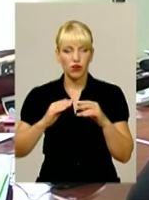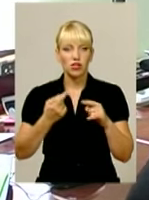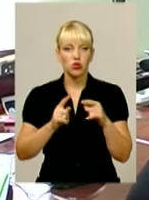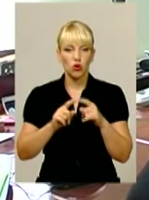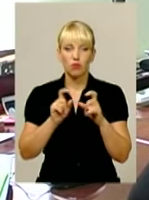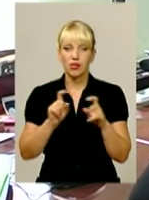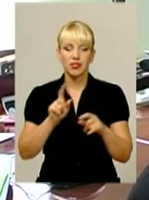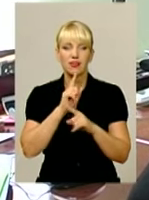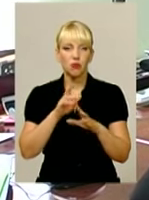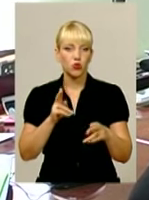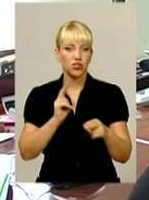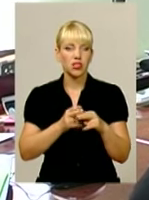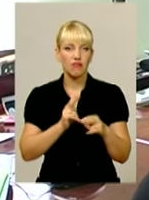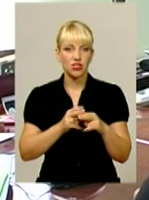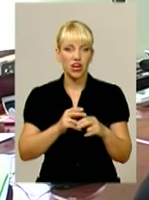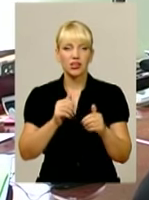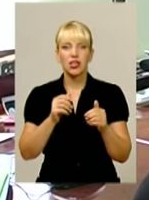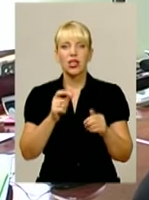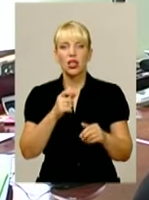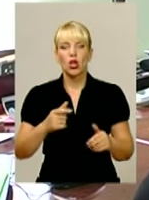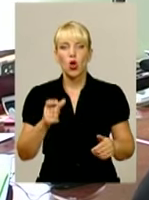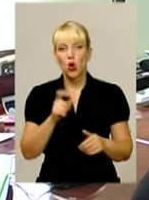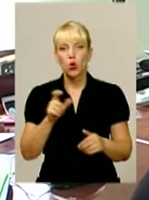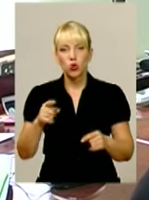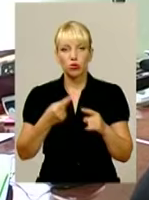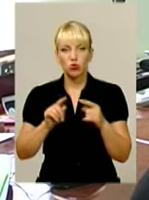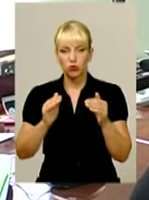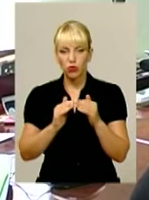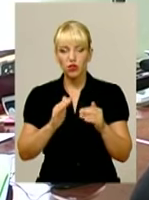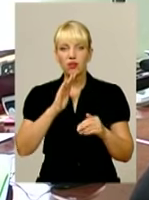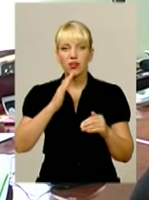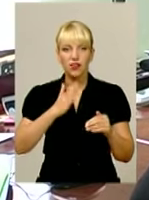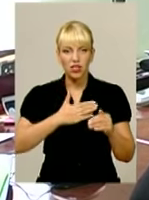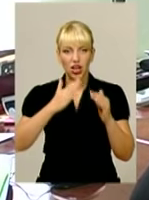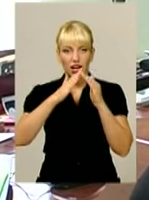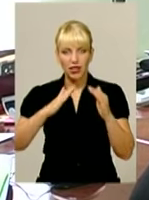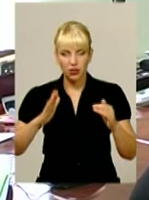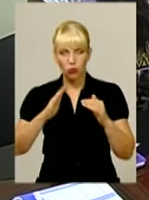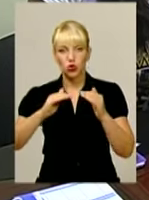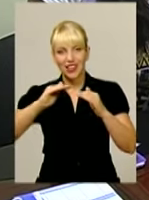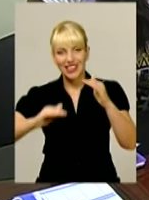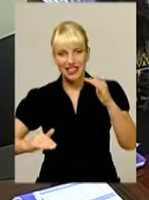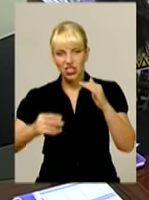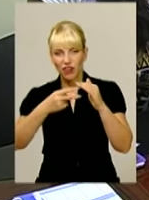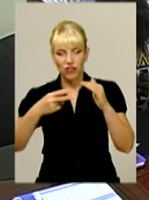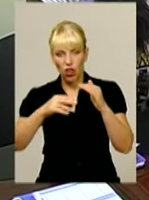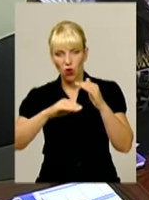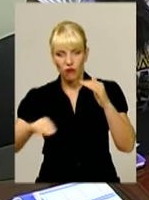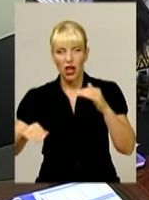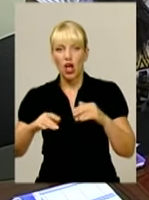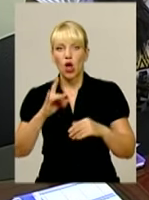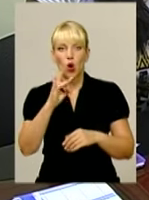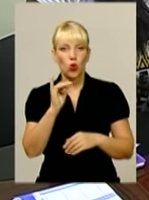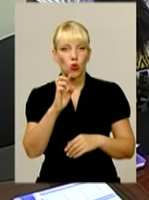Криша нашої будинки буде нижче рівня пола второго этажа. Трубероїда не буде. Ми